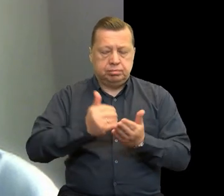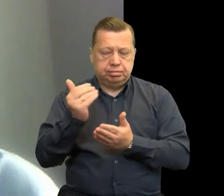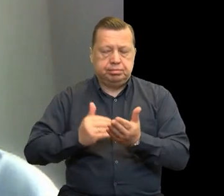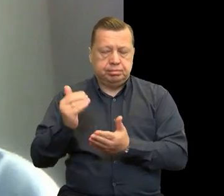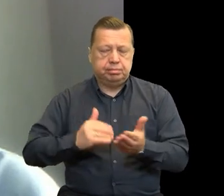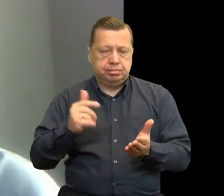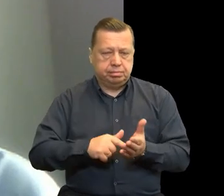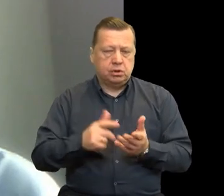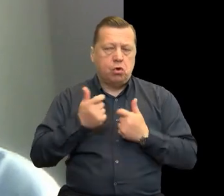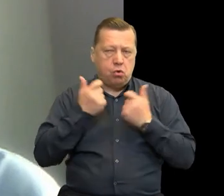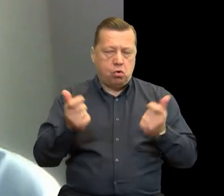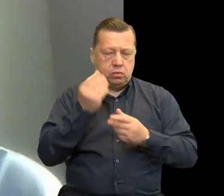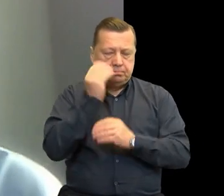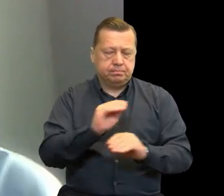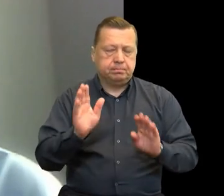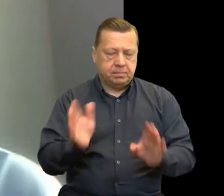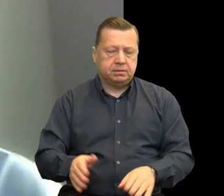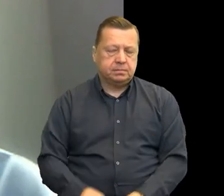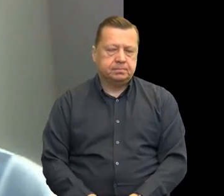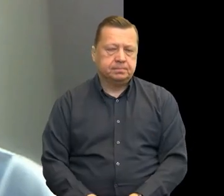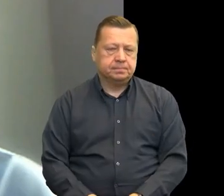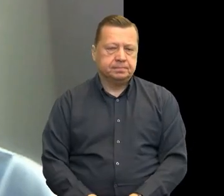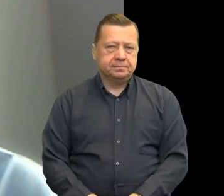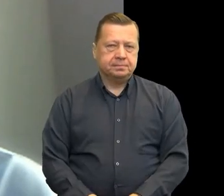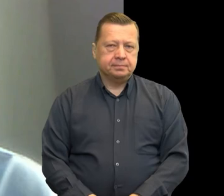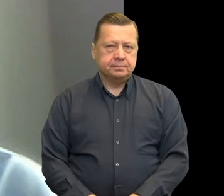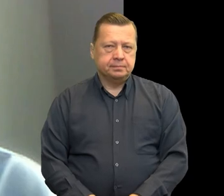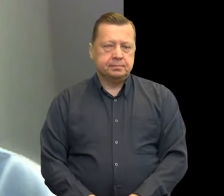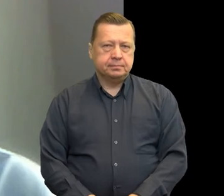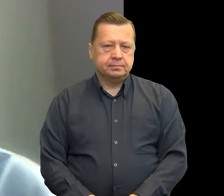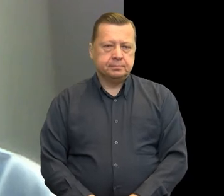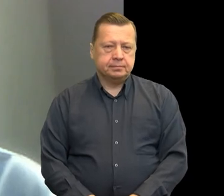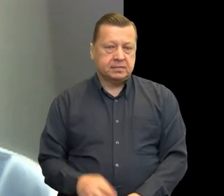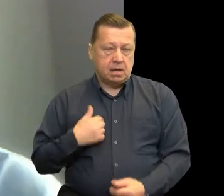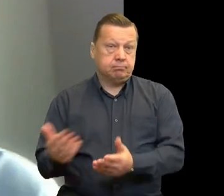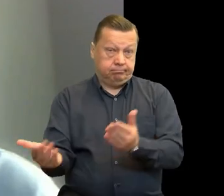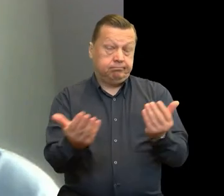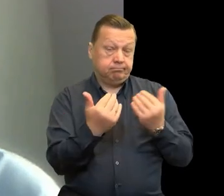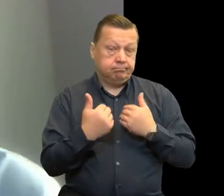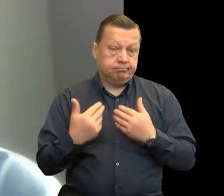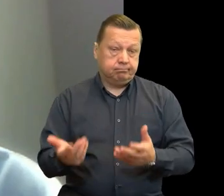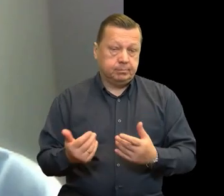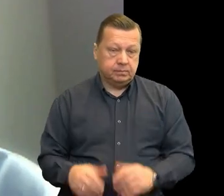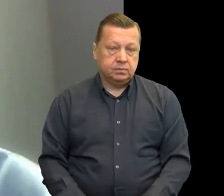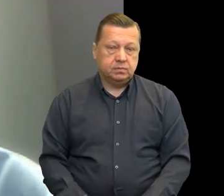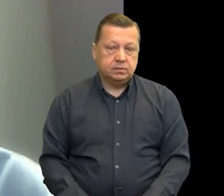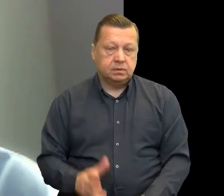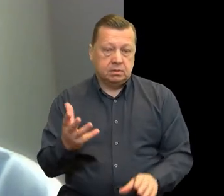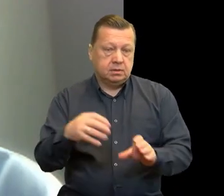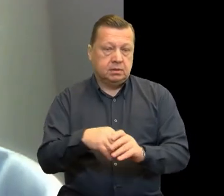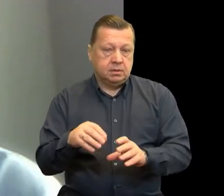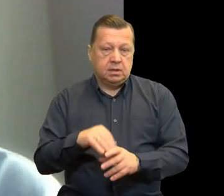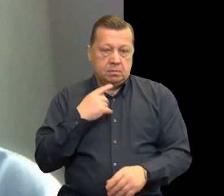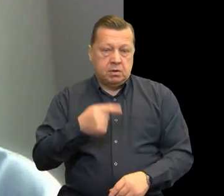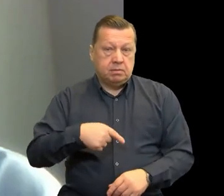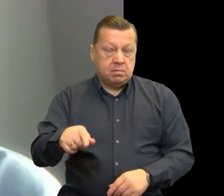ogłoszenia o naborze. Także zachęcam do jeszcze wśród cierpliwości za parę tygodni, to już